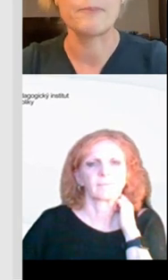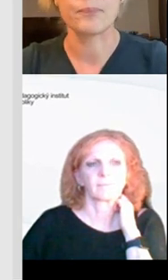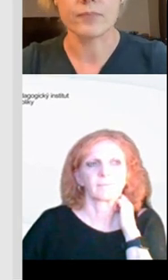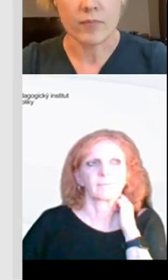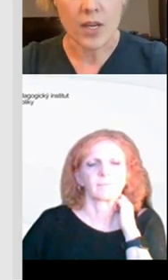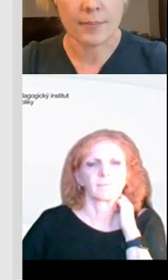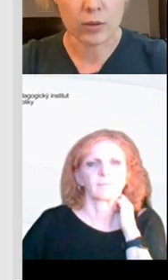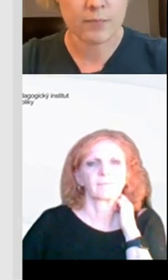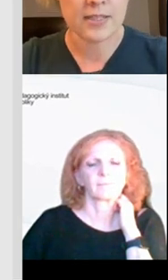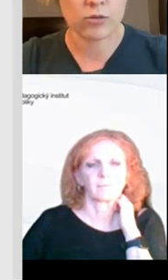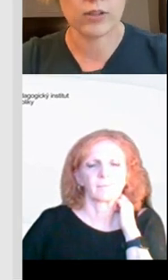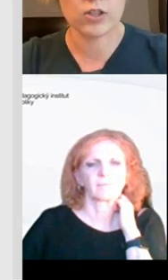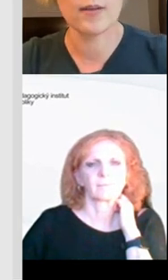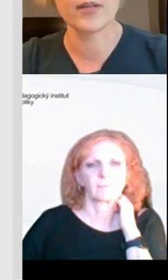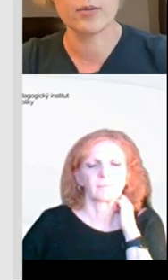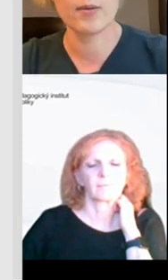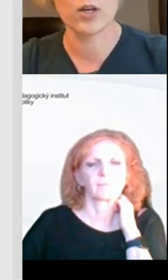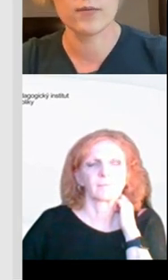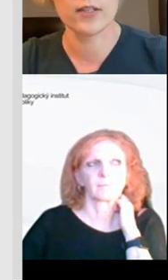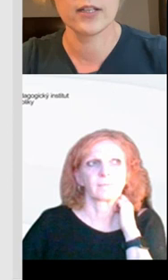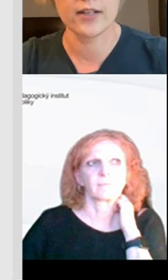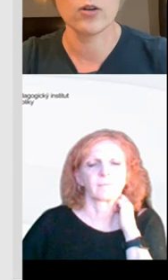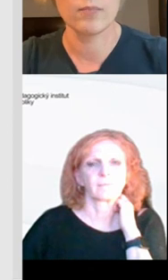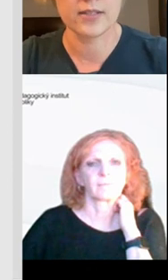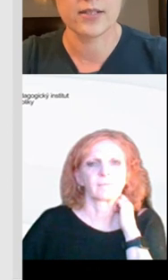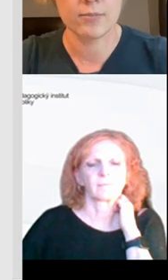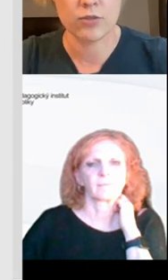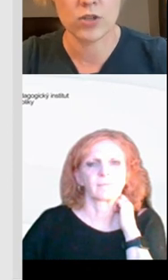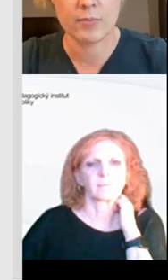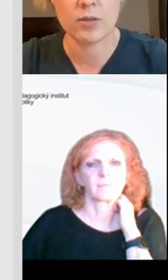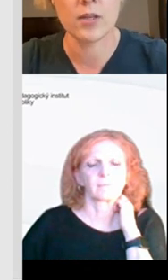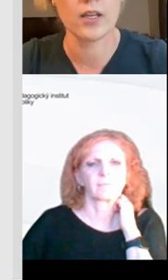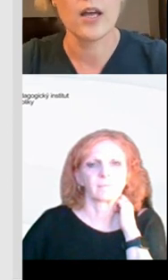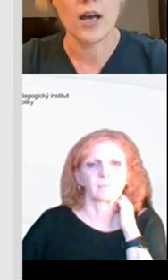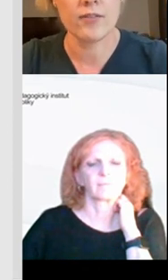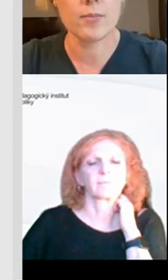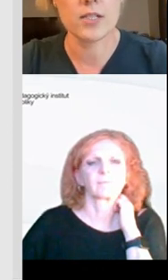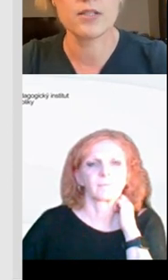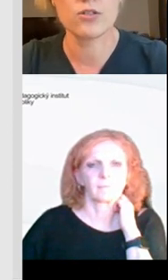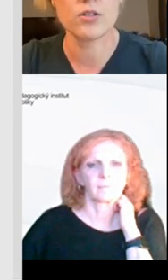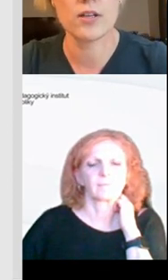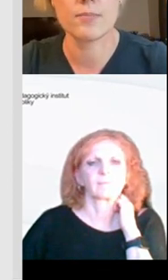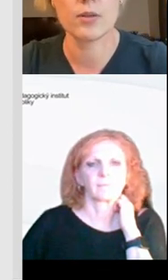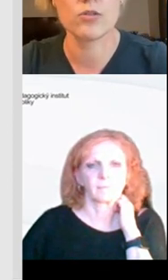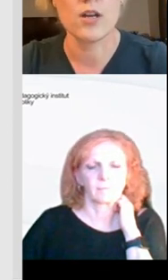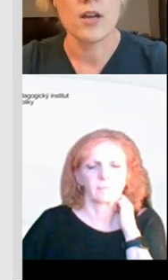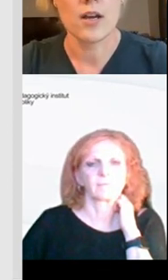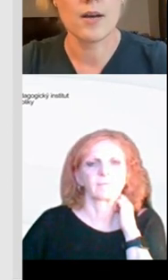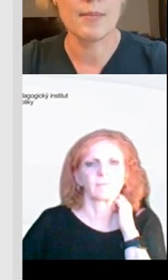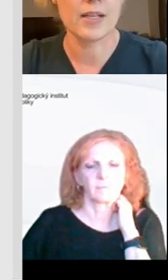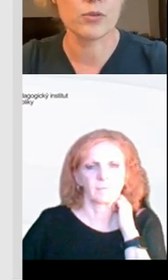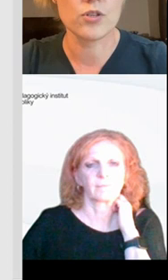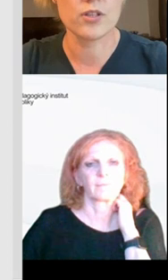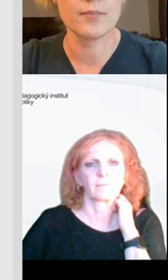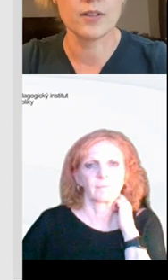do matematiky. Proto jsme se rozhodli, že vám tady nebudeme ukazovat digitální kompetence napříč všemi předměty, ale vybrali jsme si český jazyk, protože